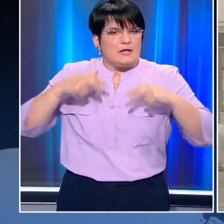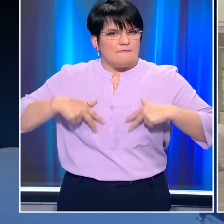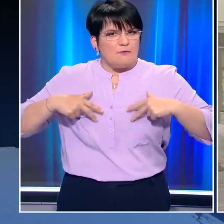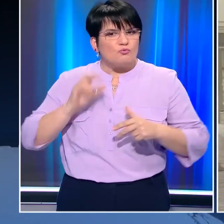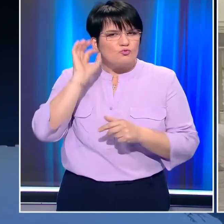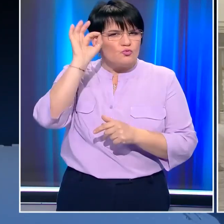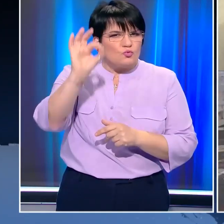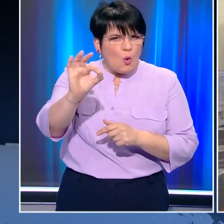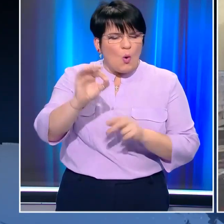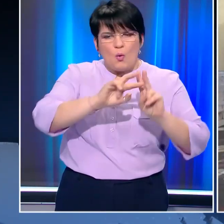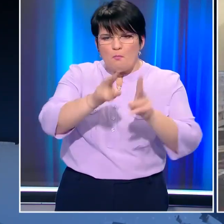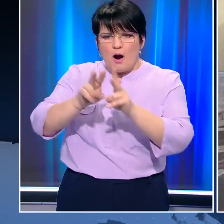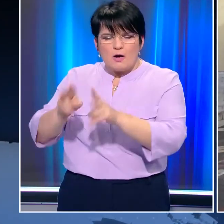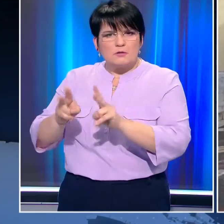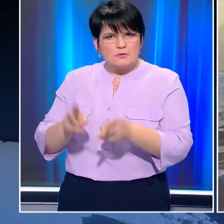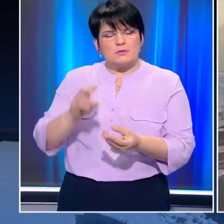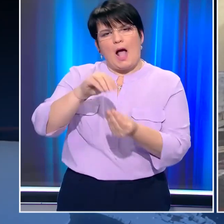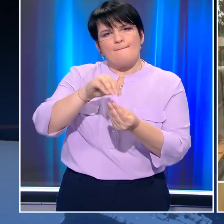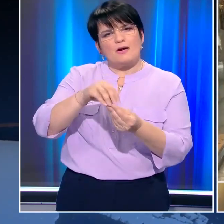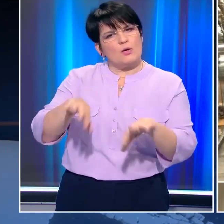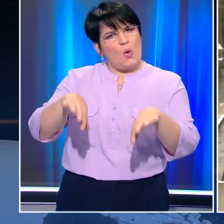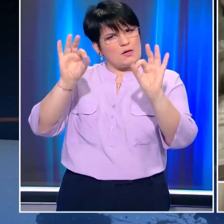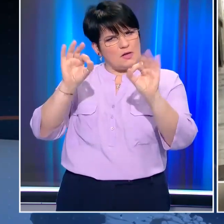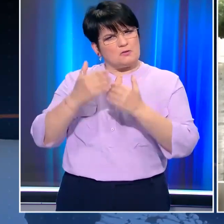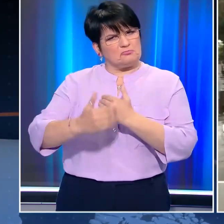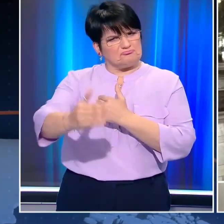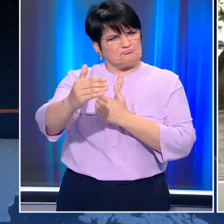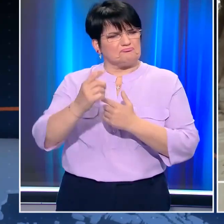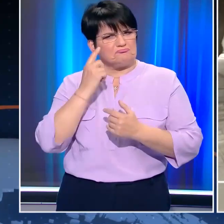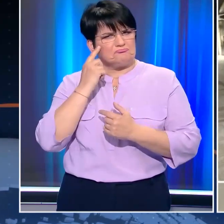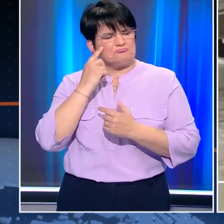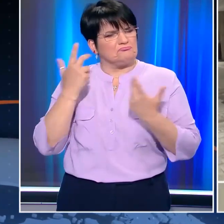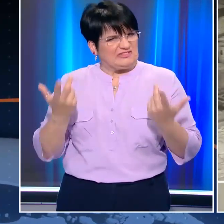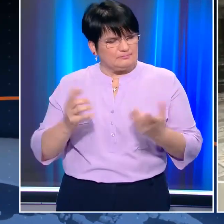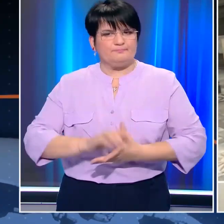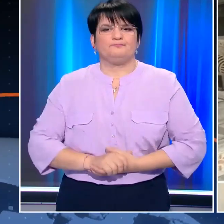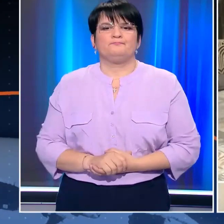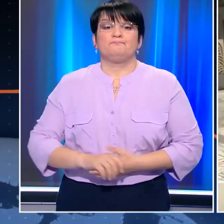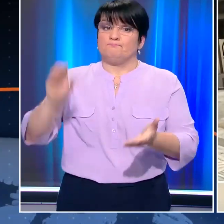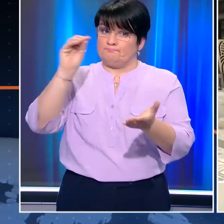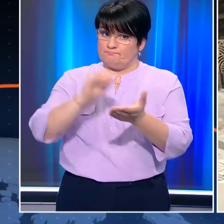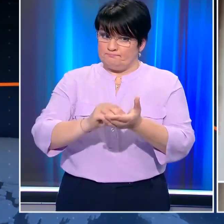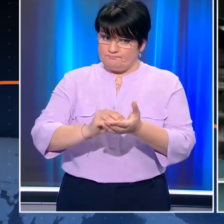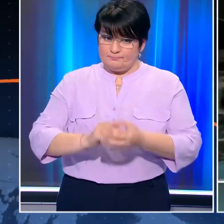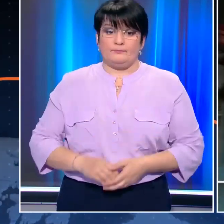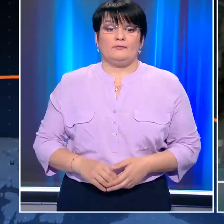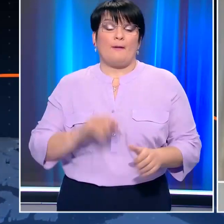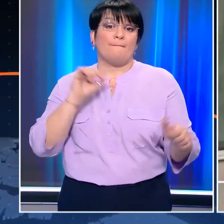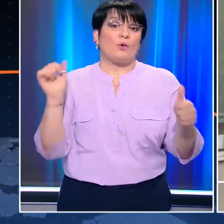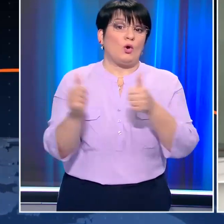είναι το ελεγχόμενο άνοιγμα της κοινωνίας από τις αρχές Απριλίου. Τοποθετούμε για τις αρχές Απριλίου την επανέναρξη συγκεκριμένων δραστηριοτήτων με